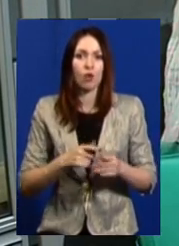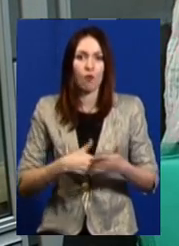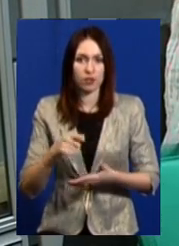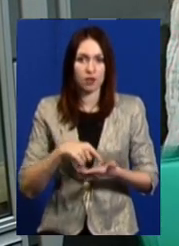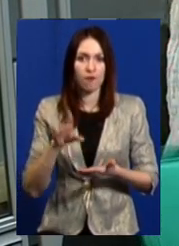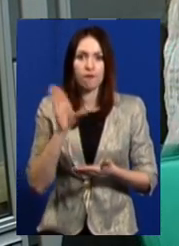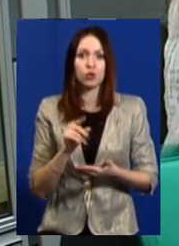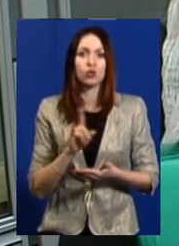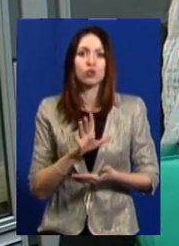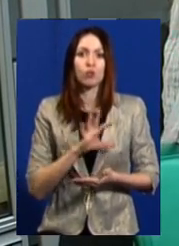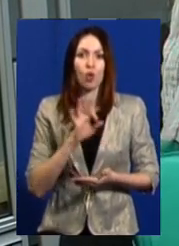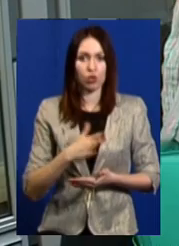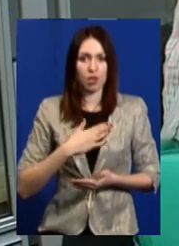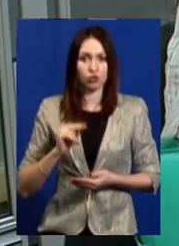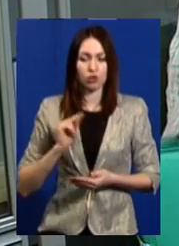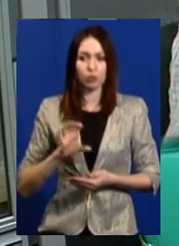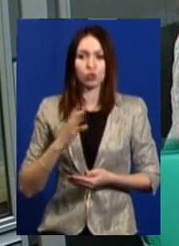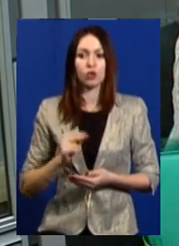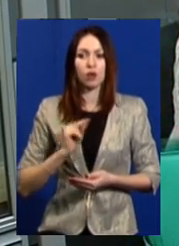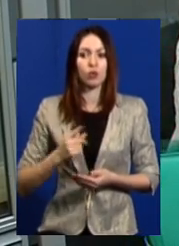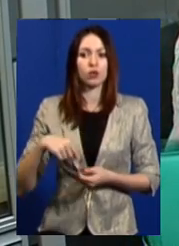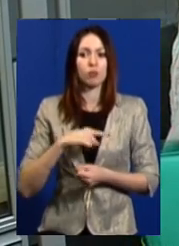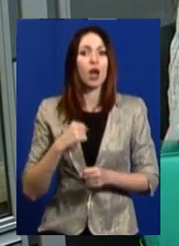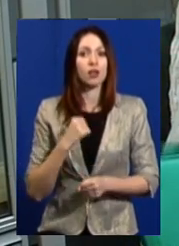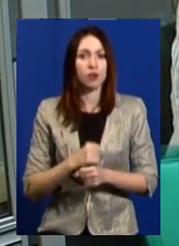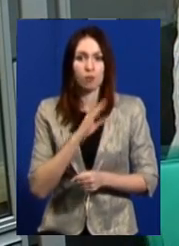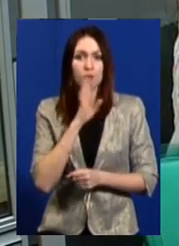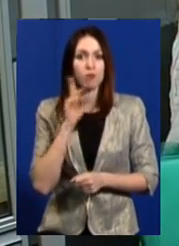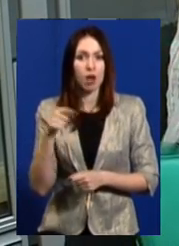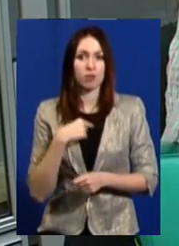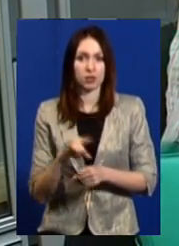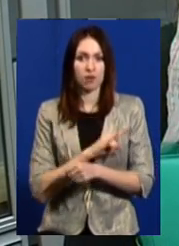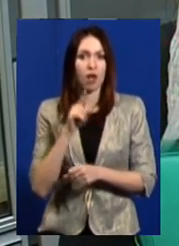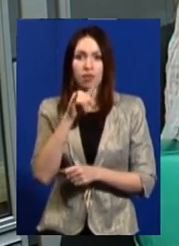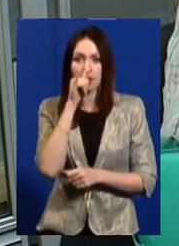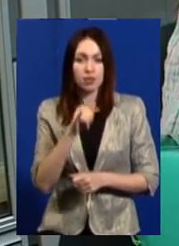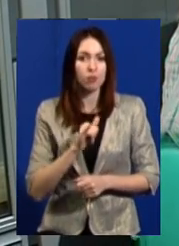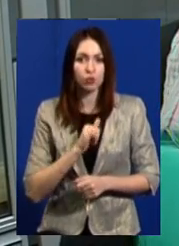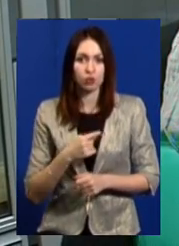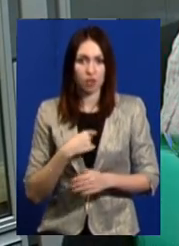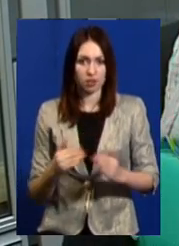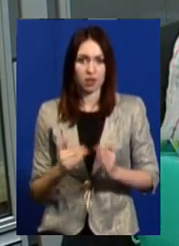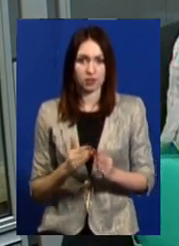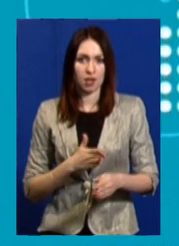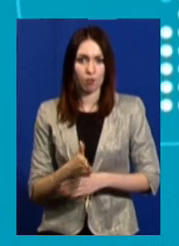стосувалося нашої роботи, соціальної роботи, ми відпрацювали. Мама нам збрехала, вона не пустила нас до будинку.